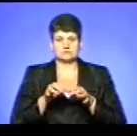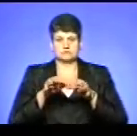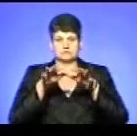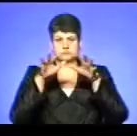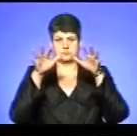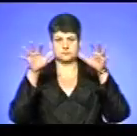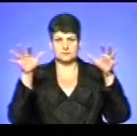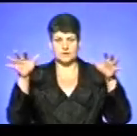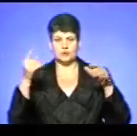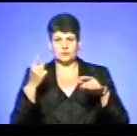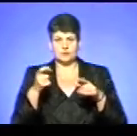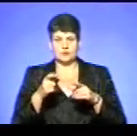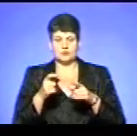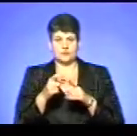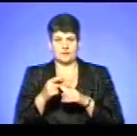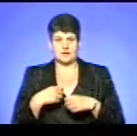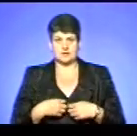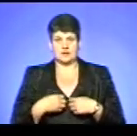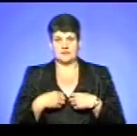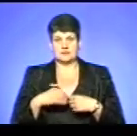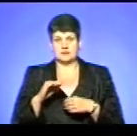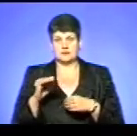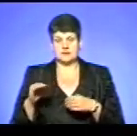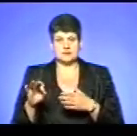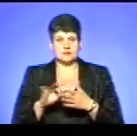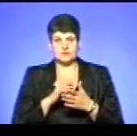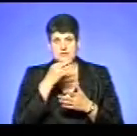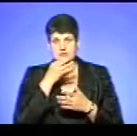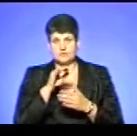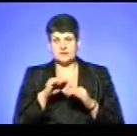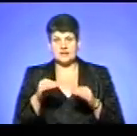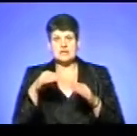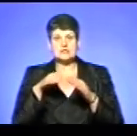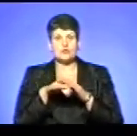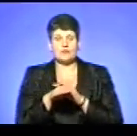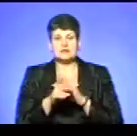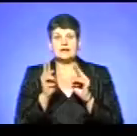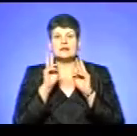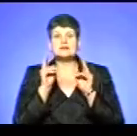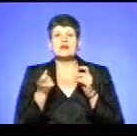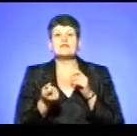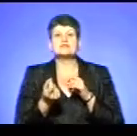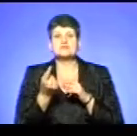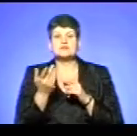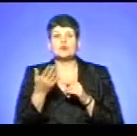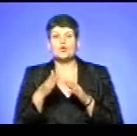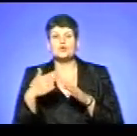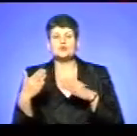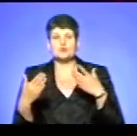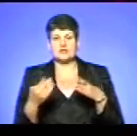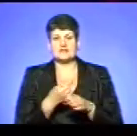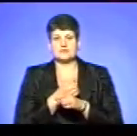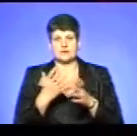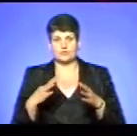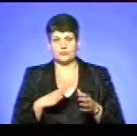І одним словом, я злякався першу чергу за дітей. Я одразу сказав, щоб дітей сховати, бо я не знав звідки, з якої сторони, що зірвалося.